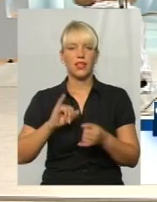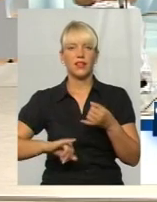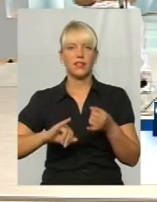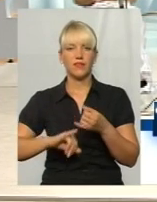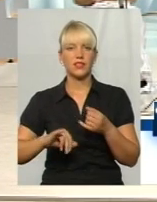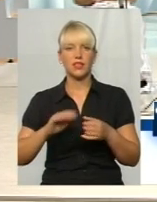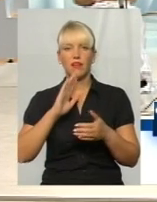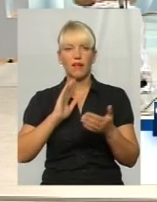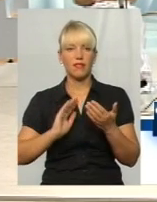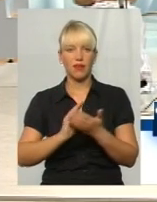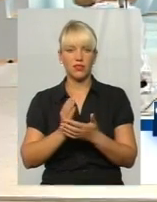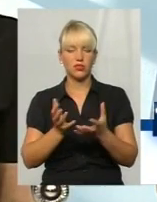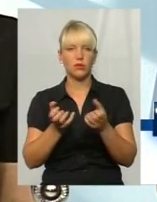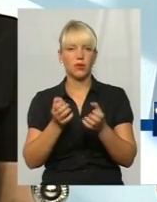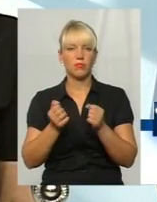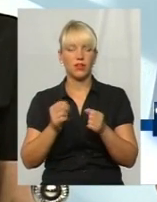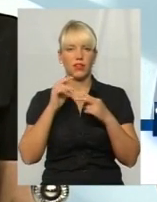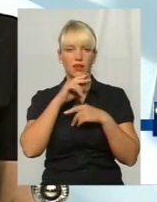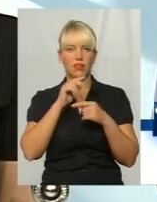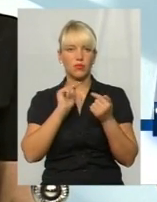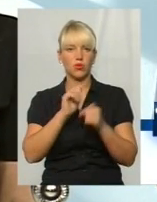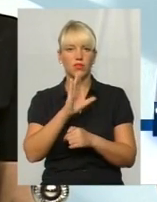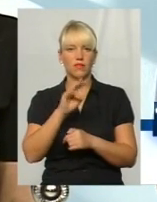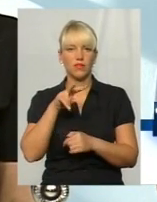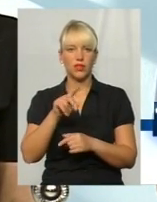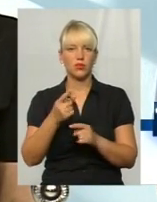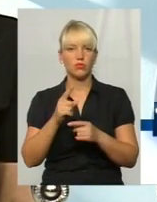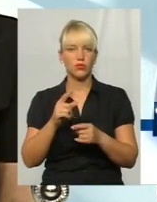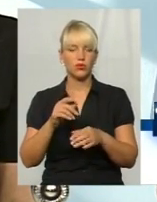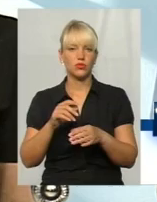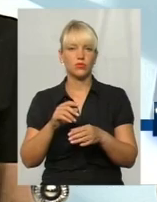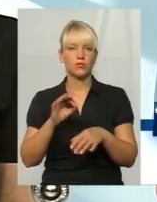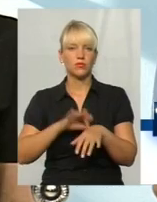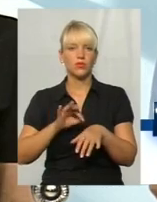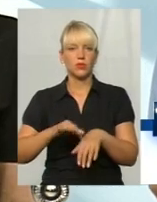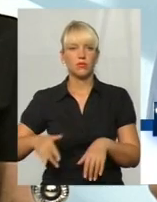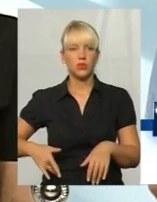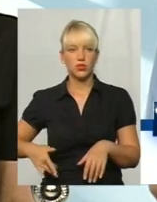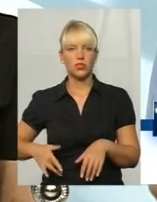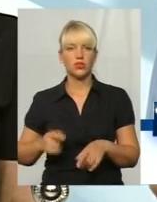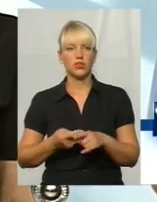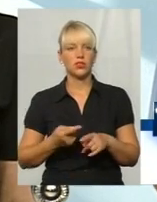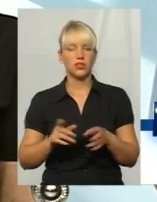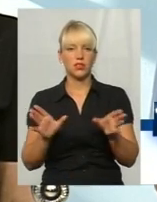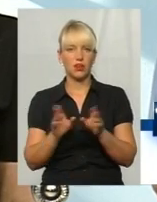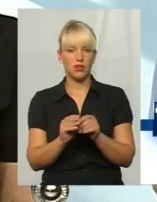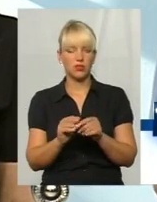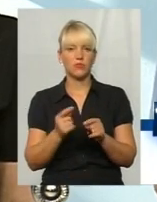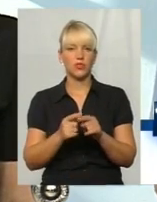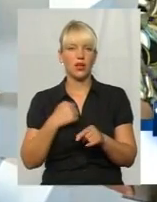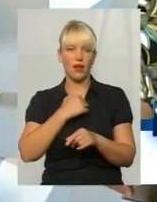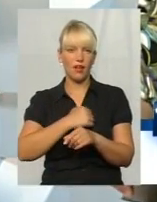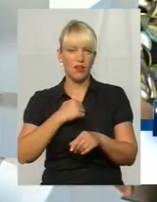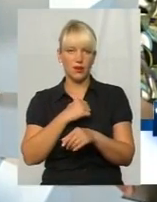приймати антифюсну терапію через побічні дії з боку печінки. Разом вони досить так агресивно перебігають.